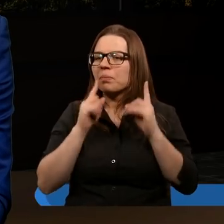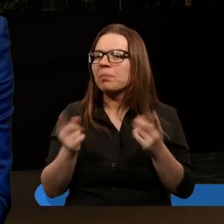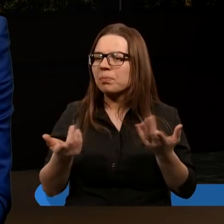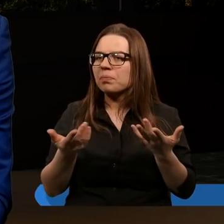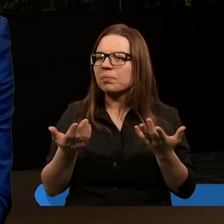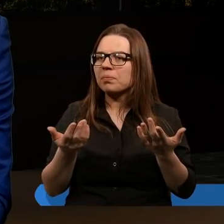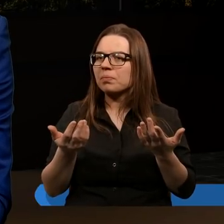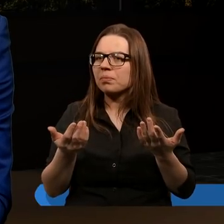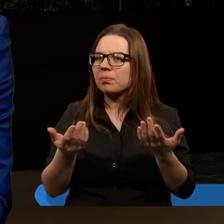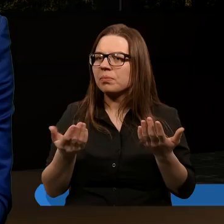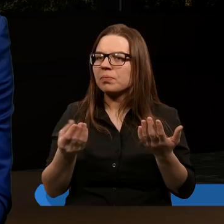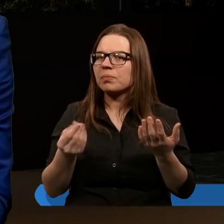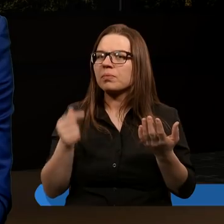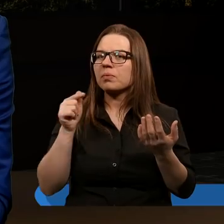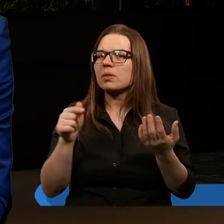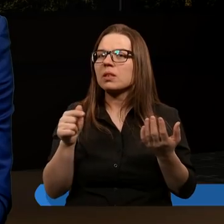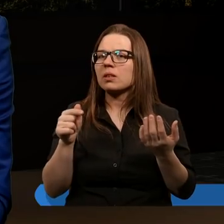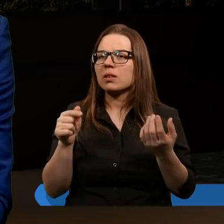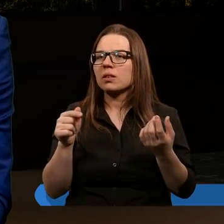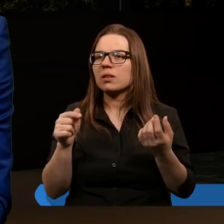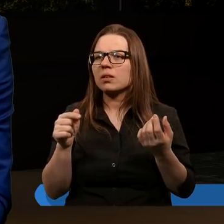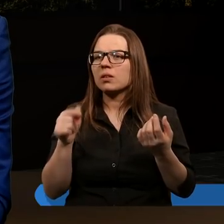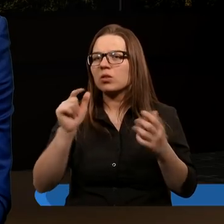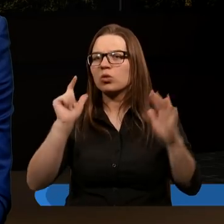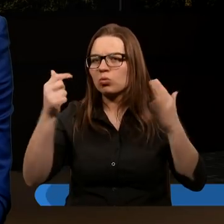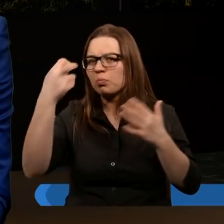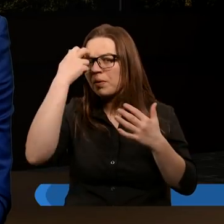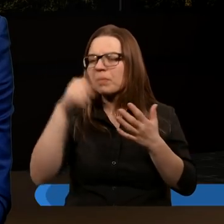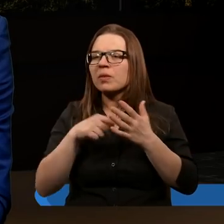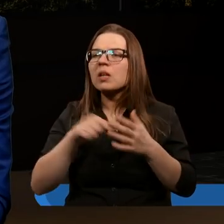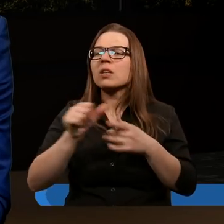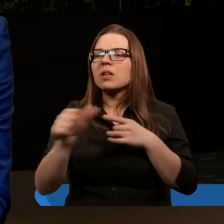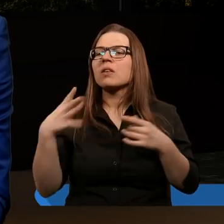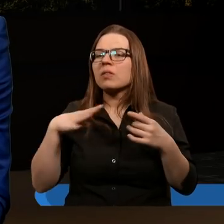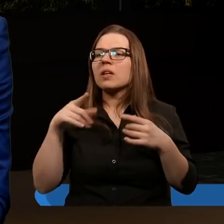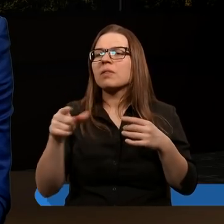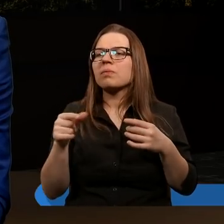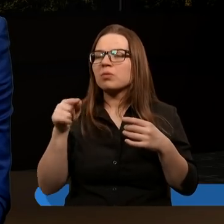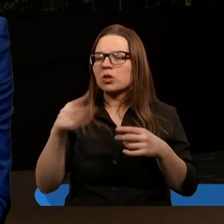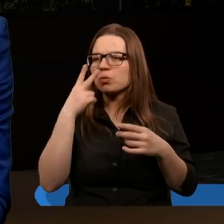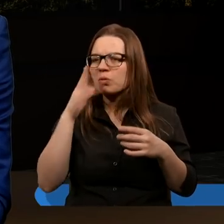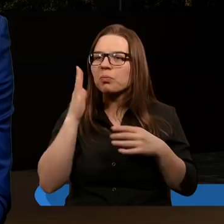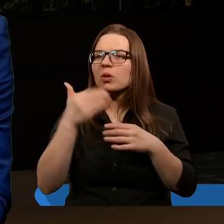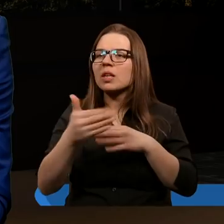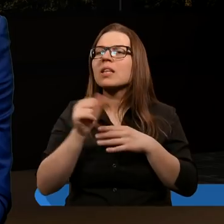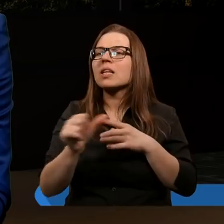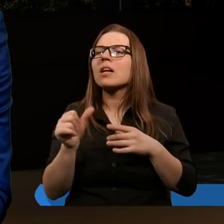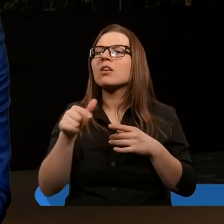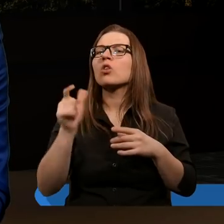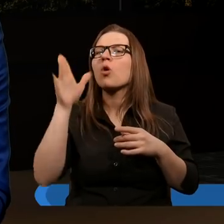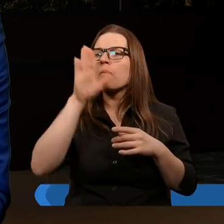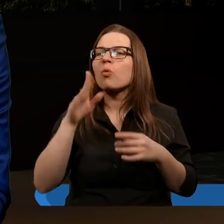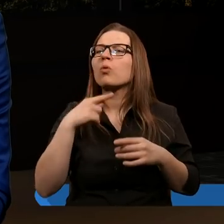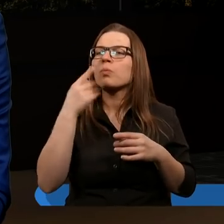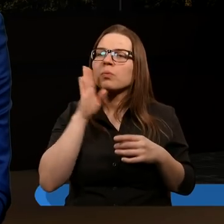Oczywiście to już wkraczając już w dalszą, za tutaj siódmą pieczęć i potem to się dzieje właśnie później. To jest to, co